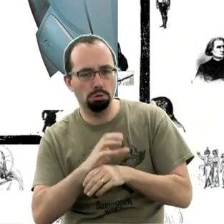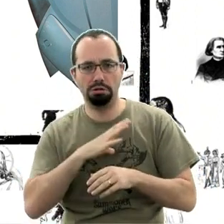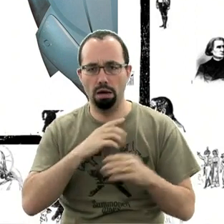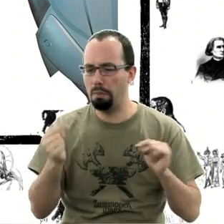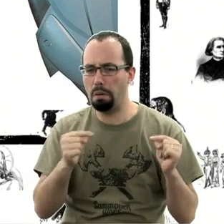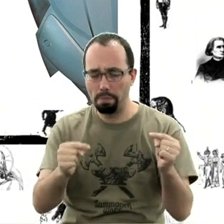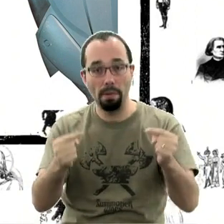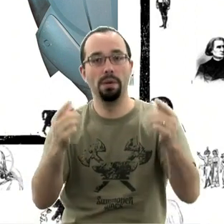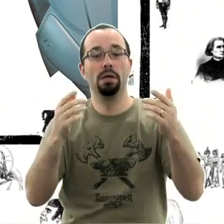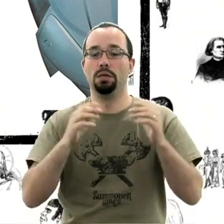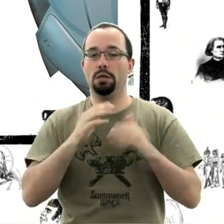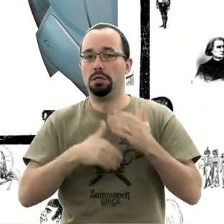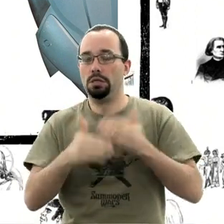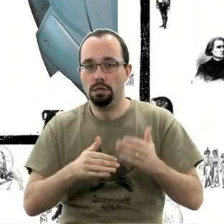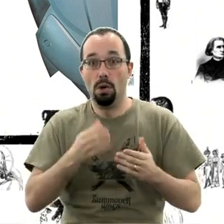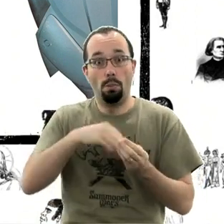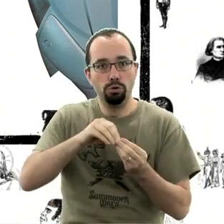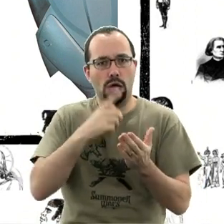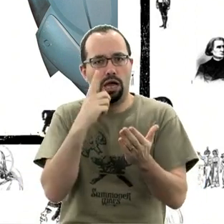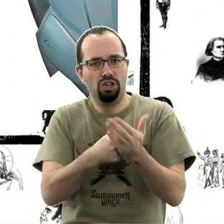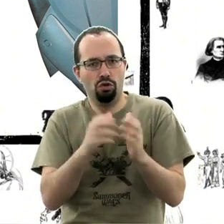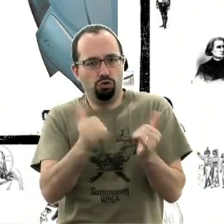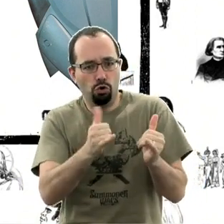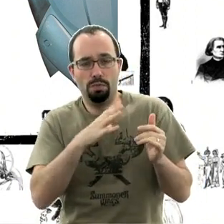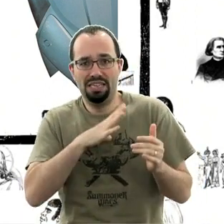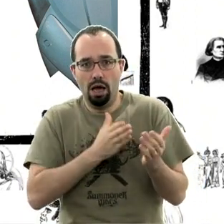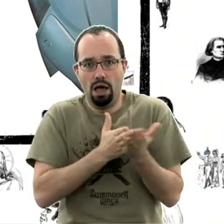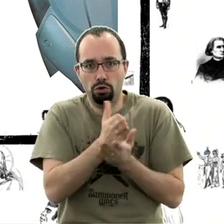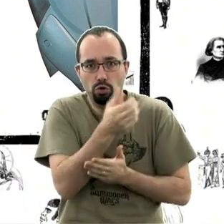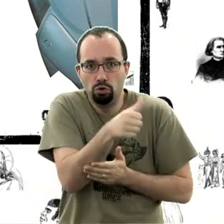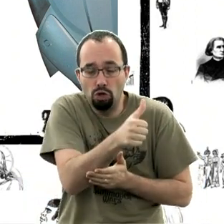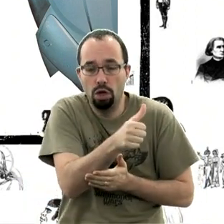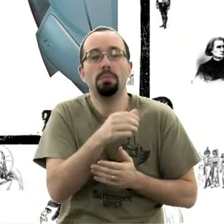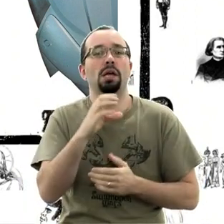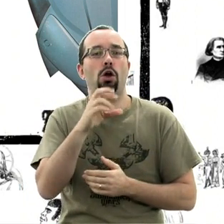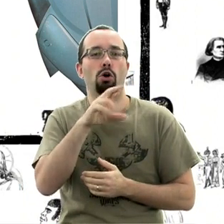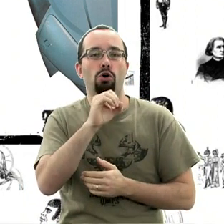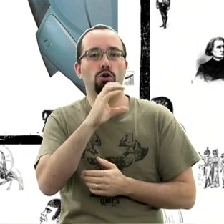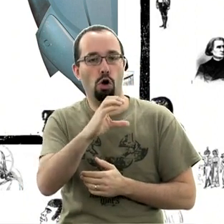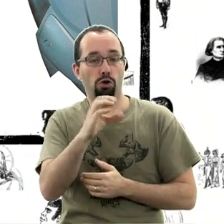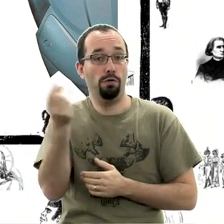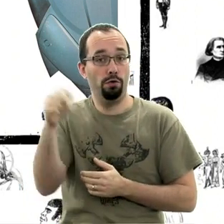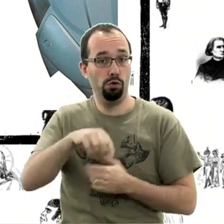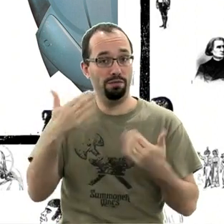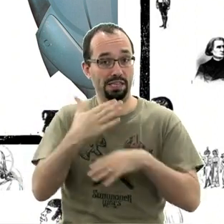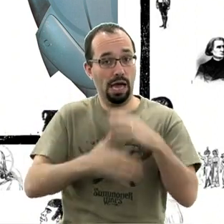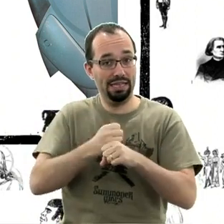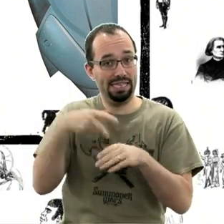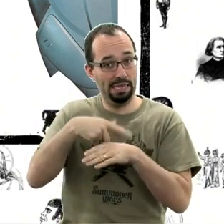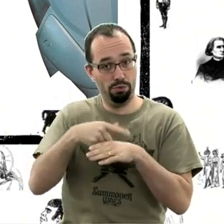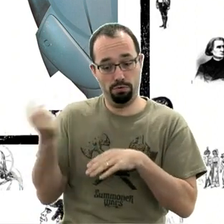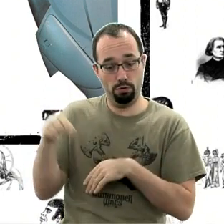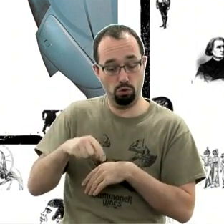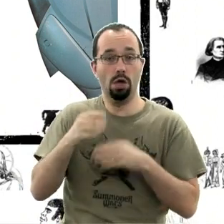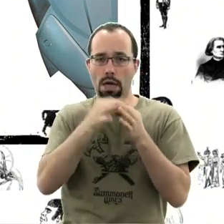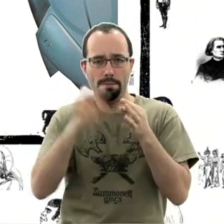puis, évidemment, avant d'acheter un jeu, on se est-ce qu'il y aura des scénarios ? Puisque les scénarios étaient proposés à part. Et nous avons reçu Croc en début d'année, qui a fait un petit bilan sur tout